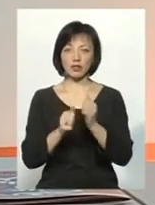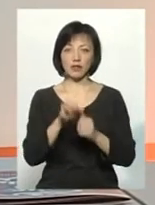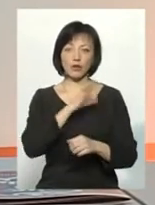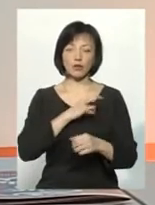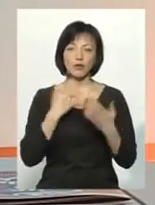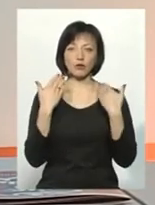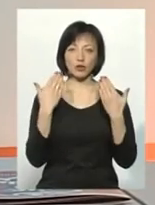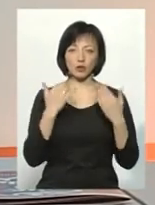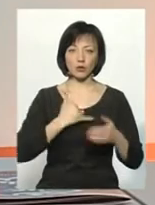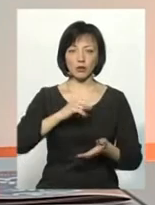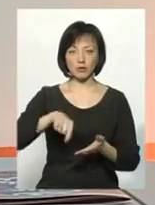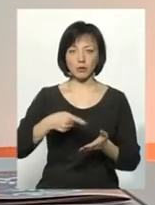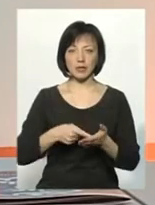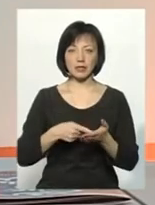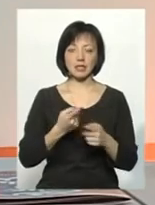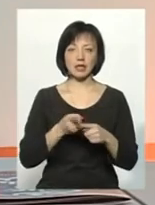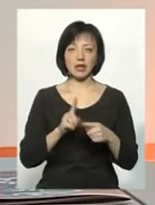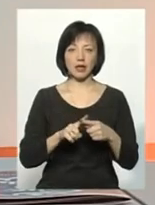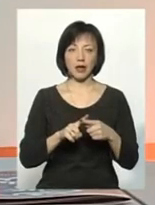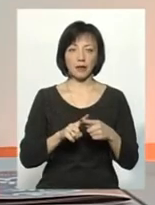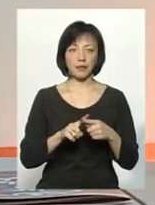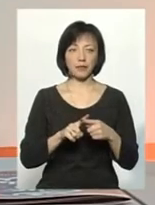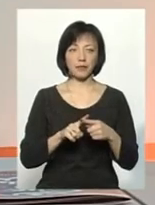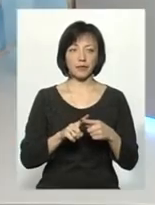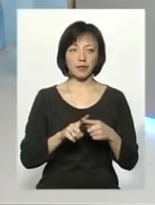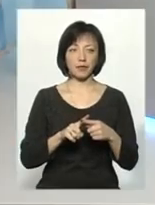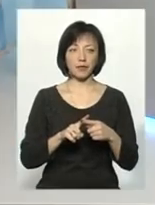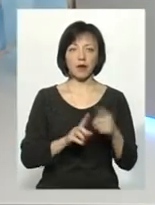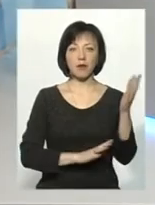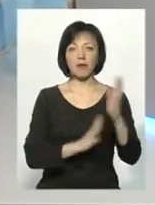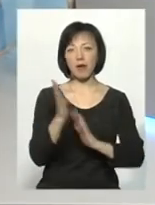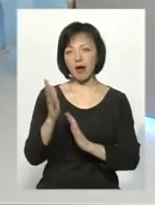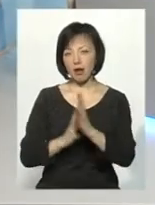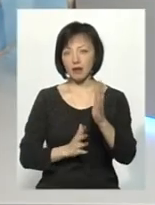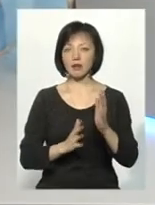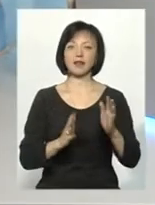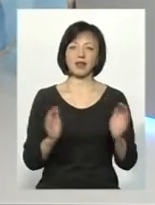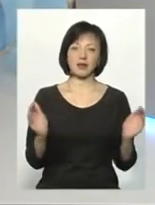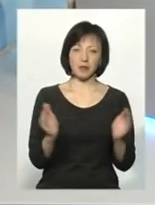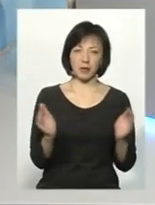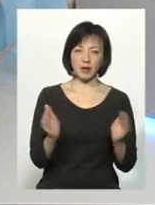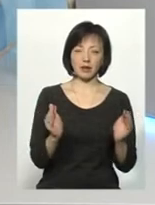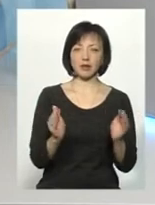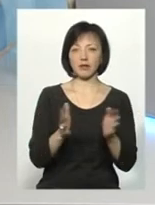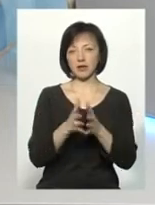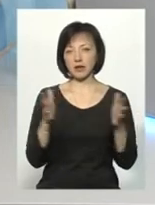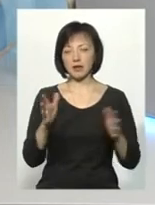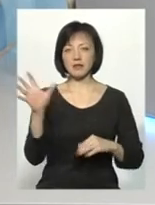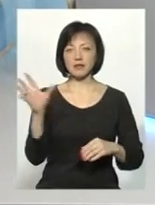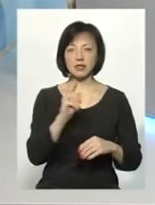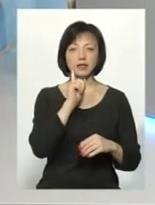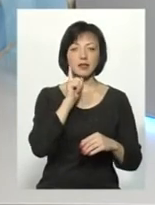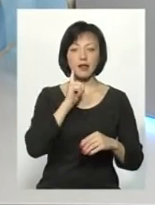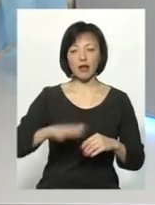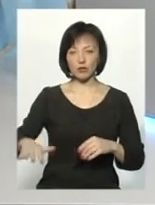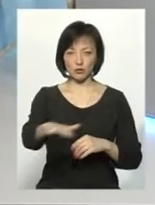для відпочинку в нашому місті. Оце і парки, сквери. Всі зелені